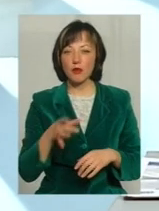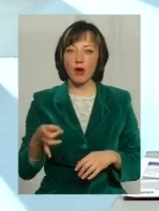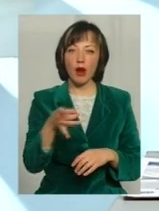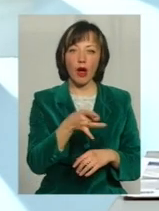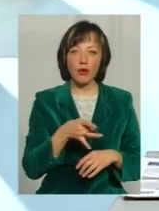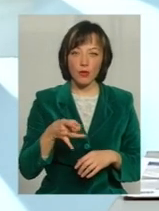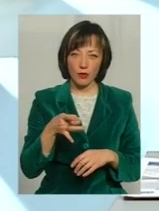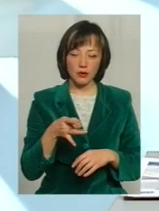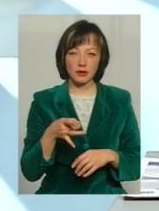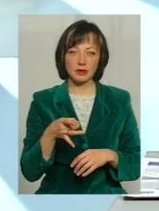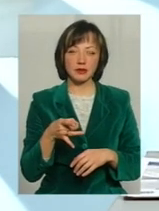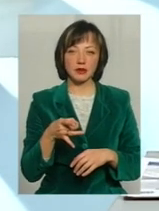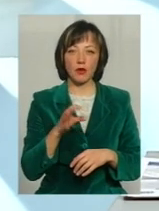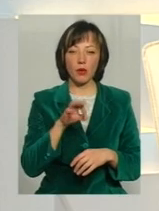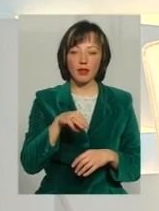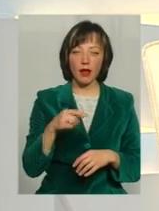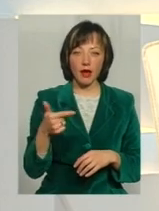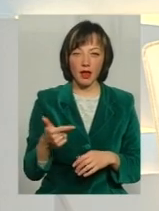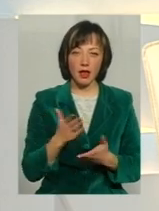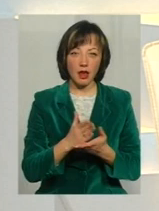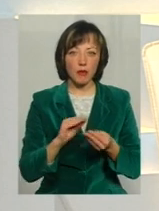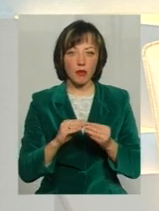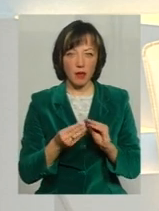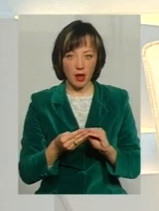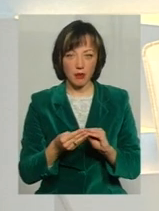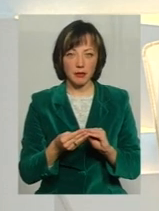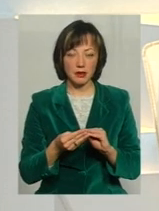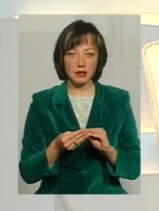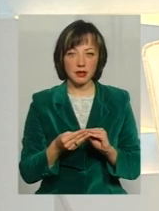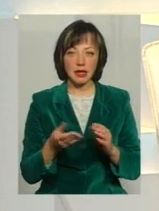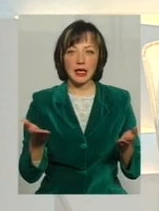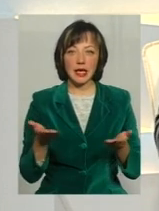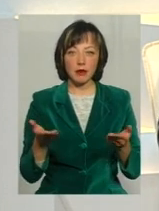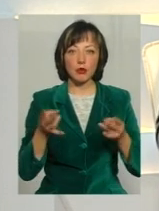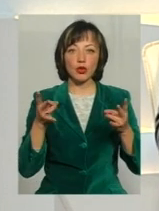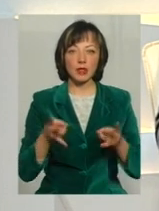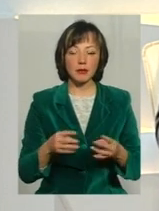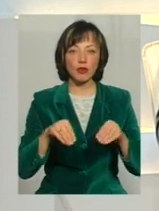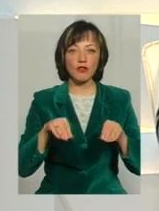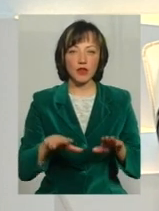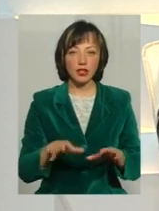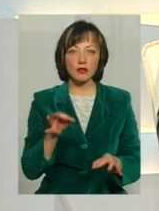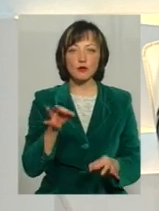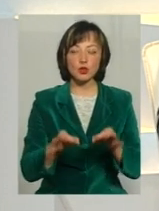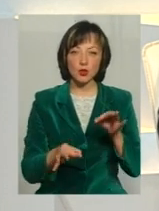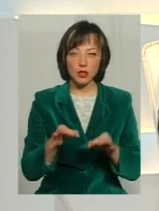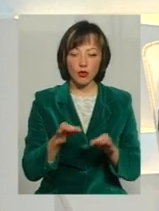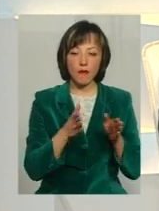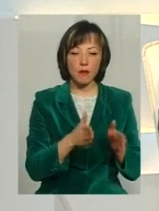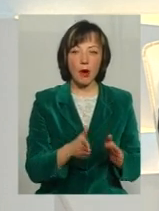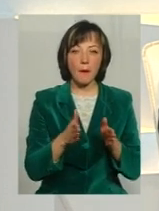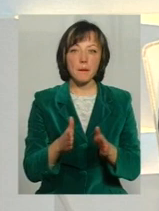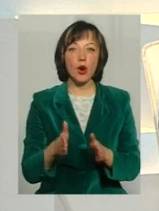в Сатанівській об'єднаній громаді Є проблеми, які потрібно вирішити в суді, в судовому